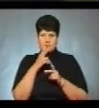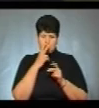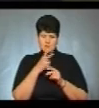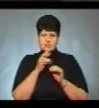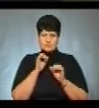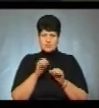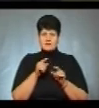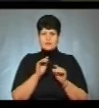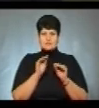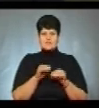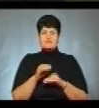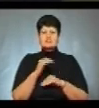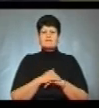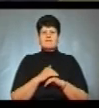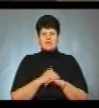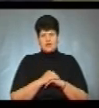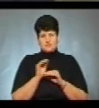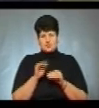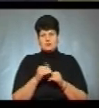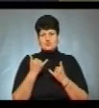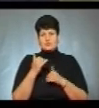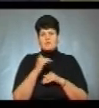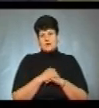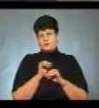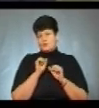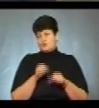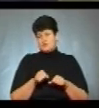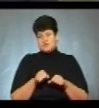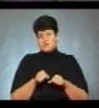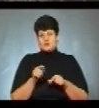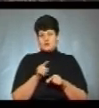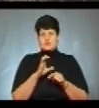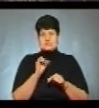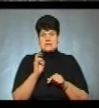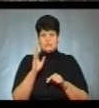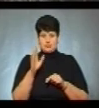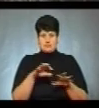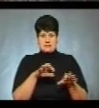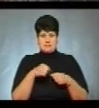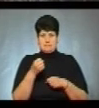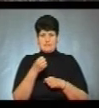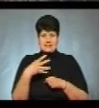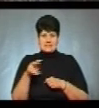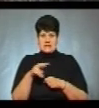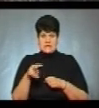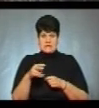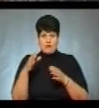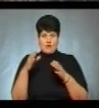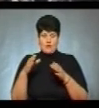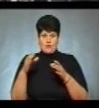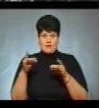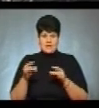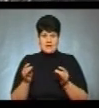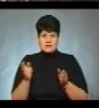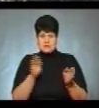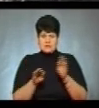Ймовірно, їх виставили з вечора. Тобто, і сьогодні вечір можливий такий варіант, що будуть сік забирати. Тобто, по 15 літрів кульки, бачимо, листям все